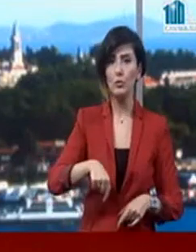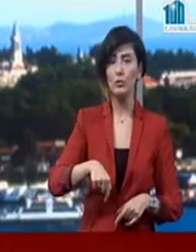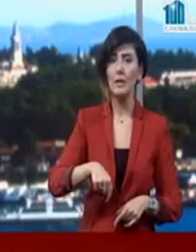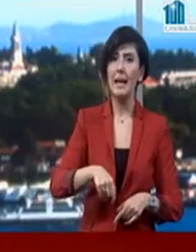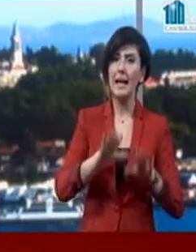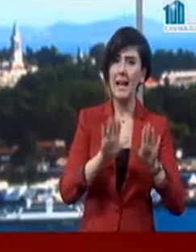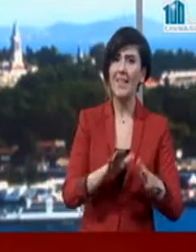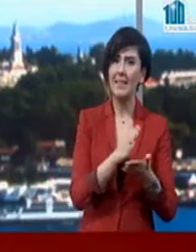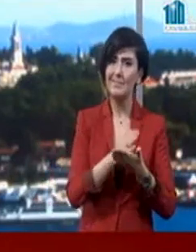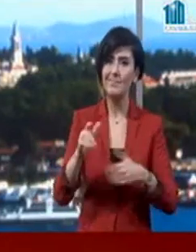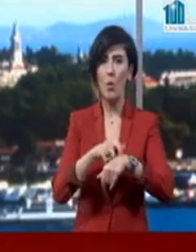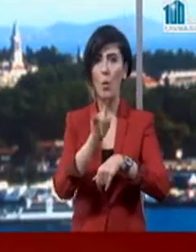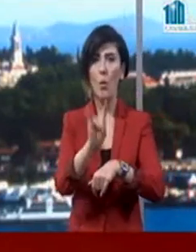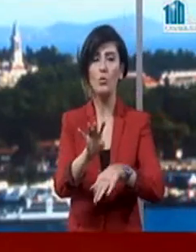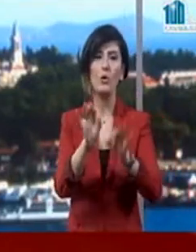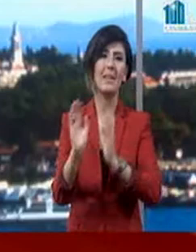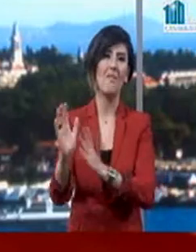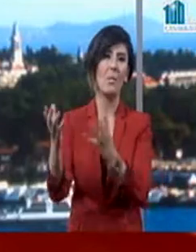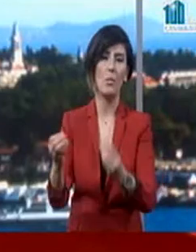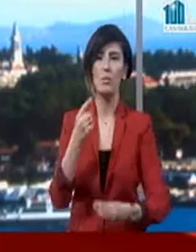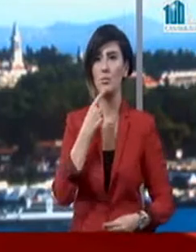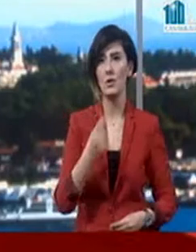yerden saat 14'te devam edecek.